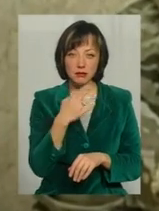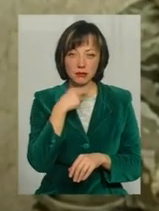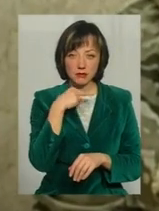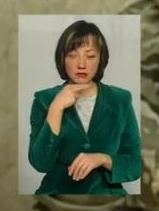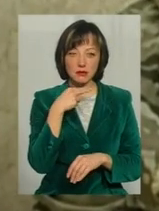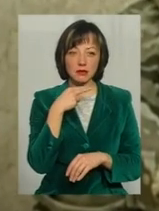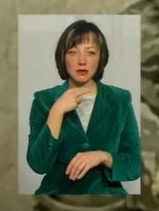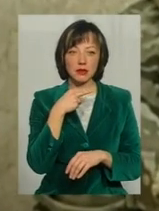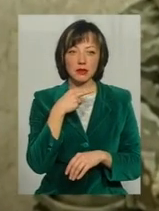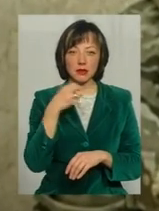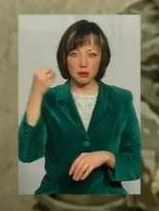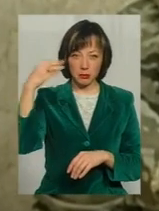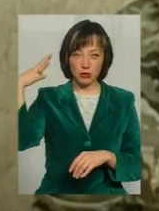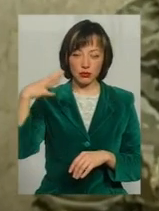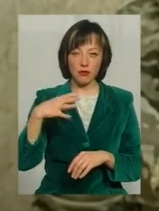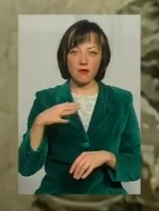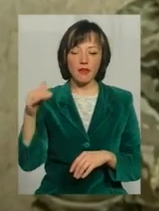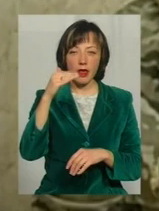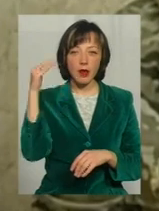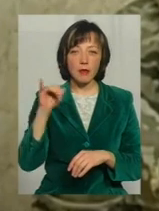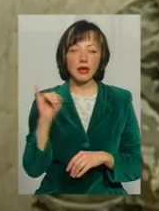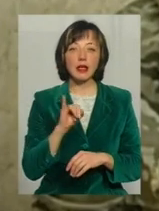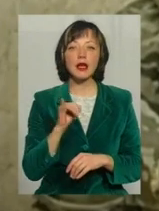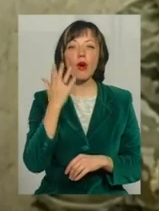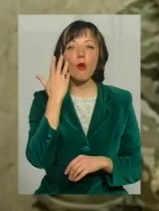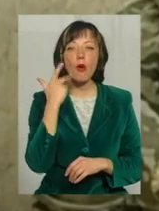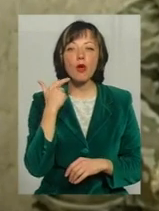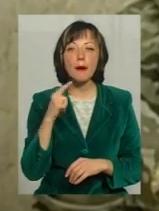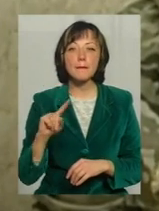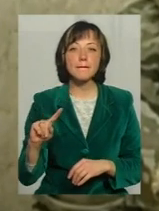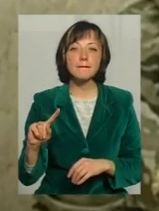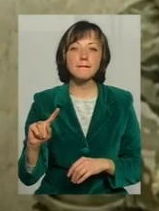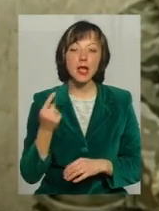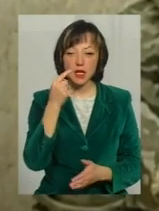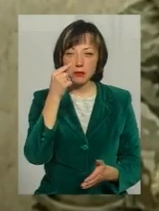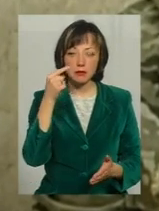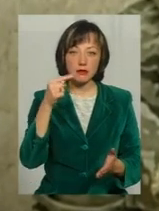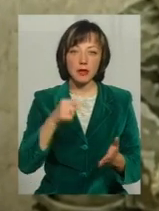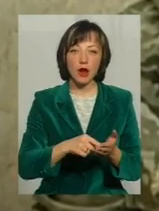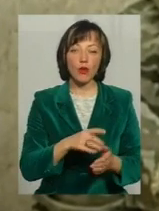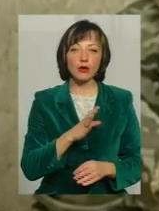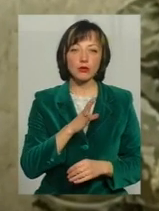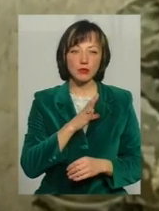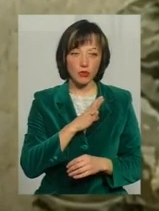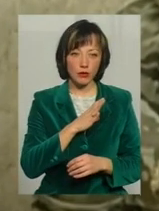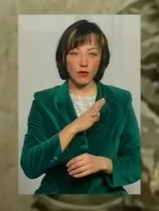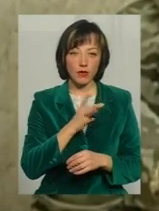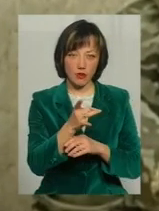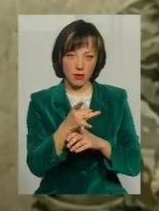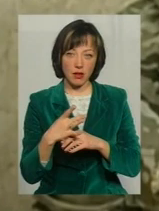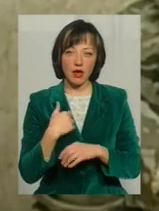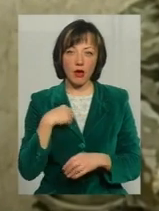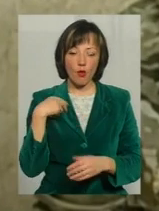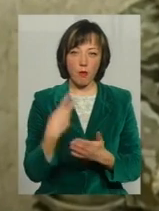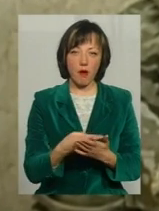Вспишку в небі І коли вже перший прильот був Я